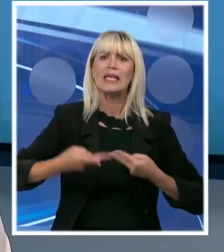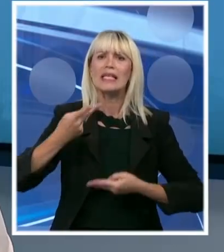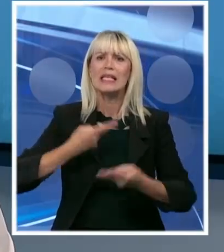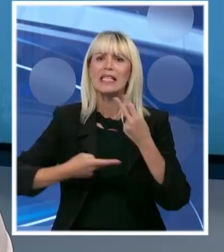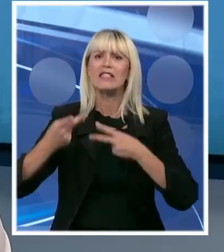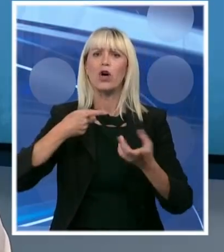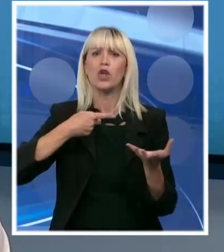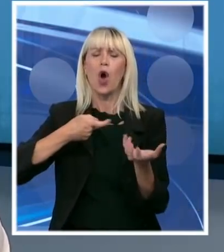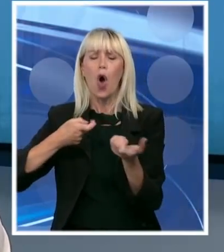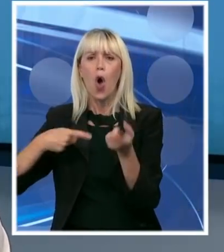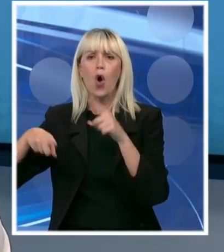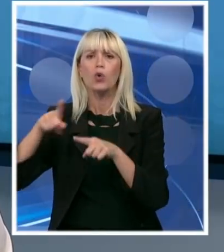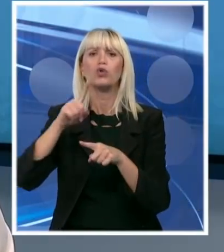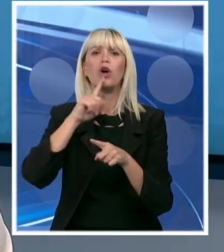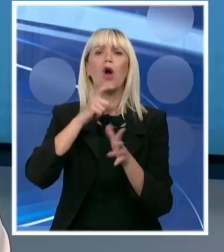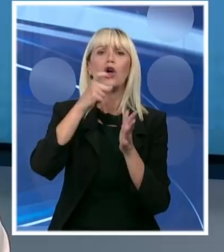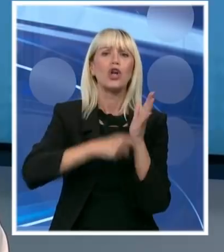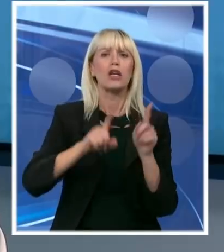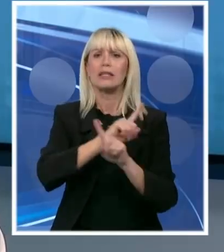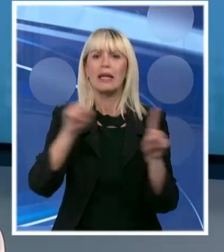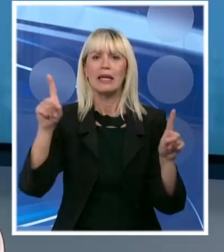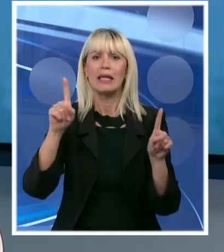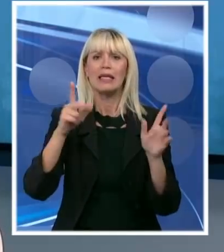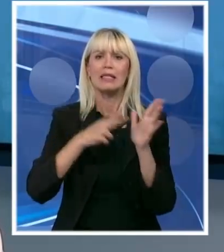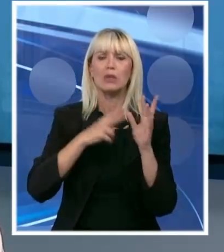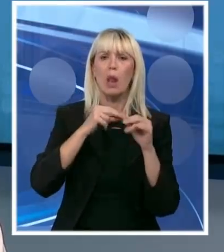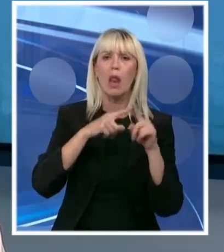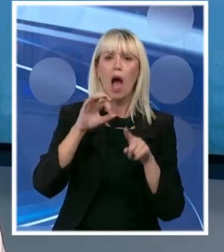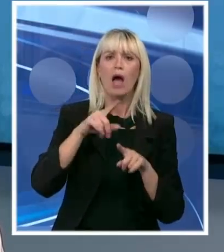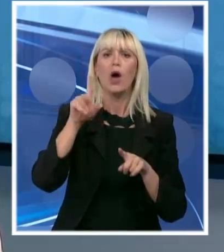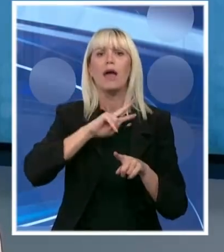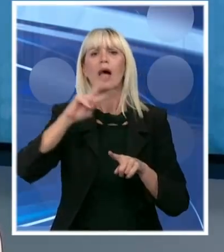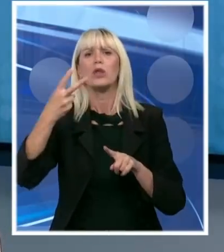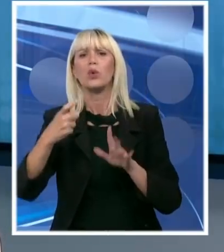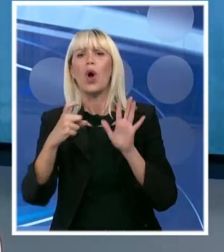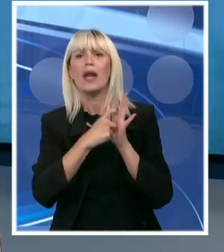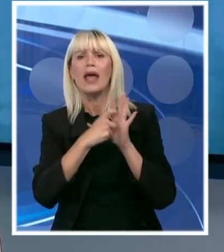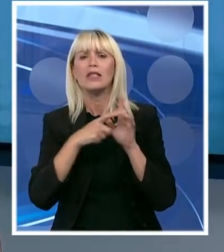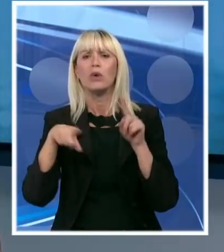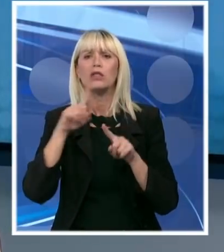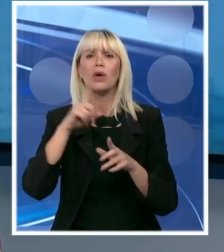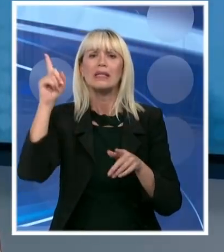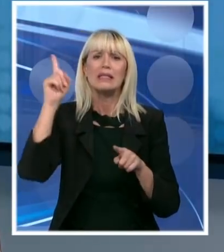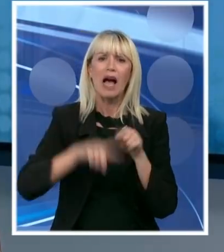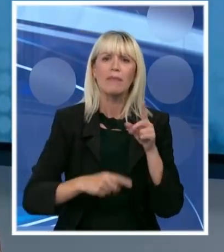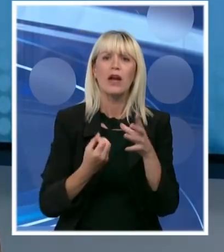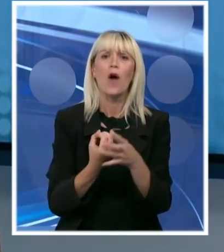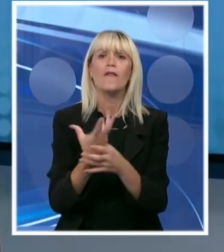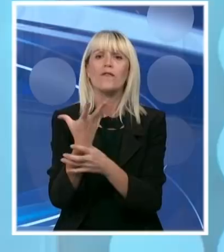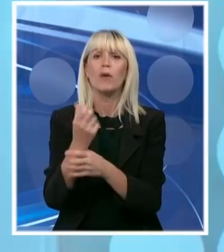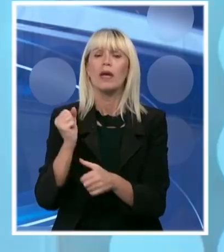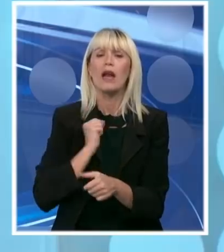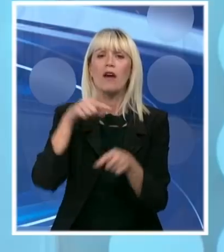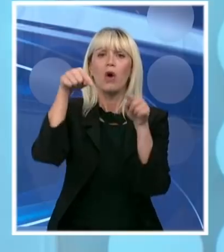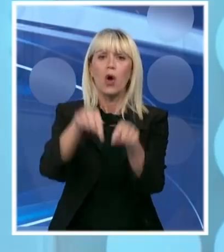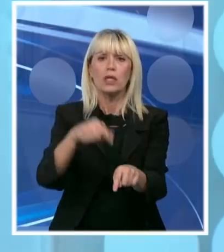imate i rezoluciju 12.44 koja zabranjuje ošte formiranje vojnih oruženih snaga na teritoriji Kosova i Metohije. Mi kada